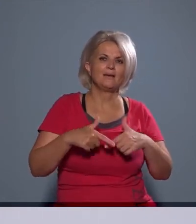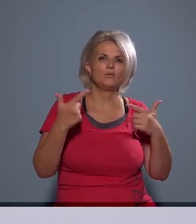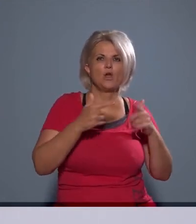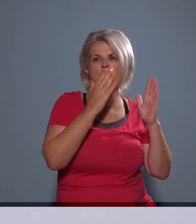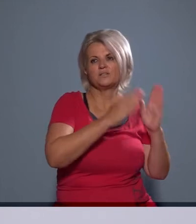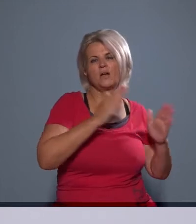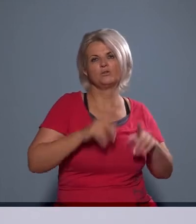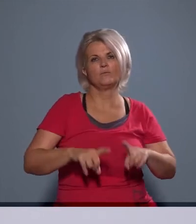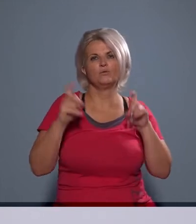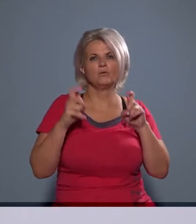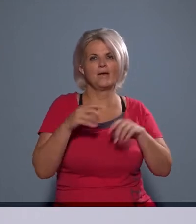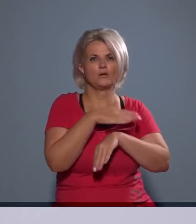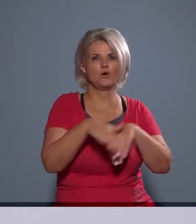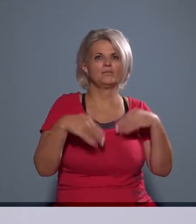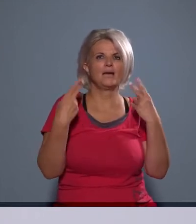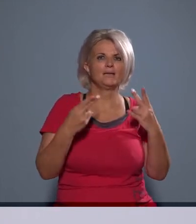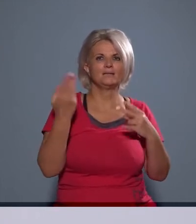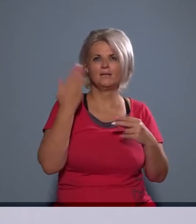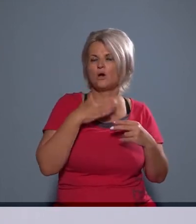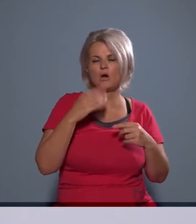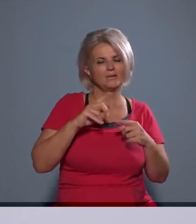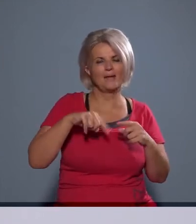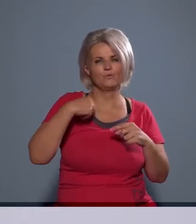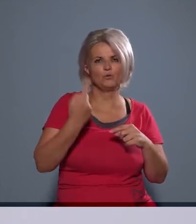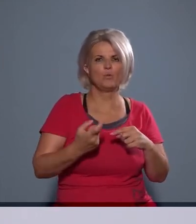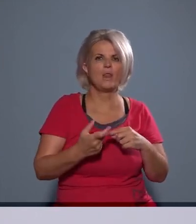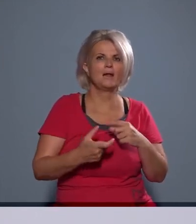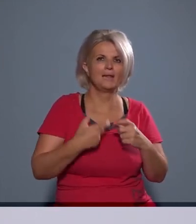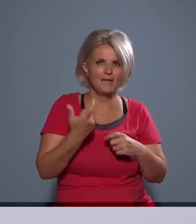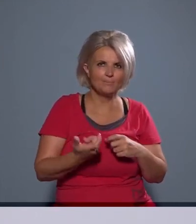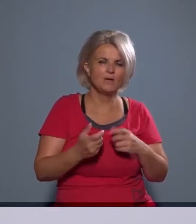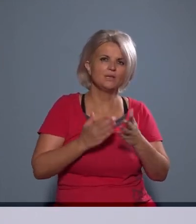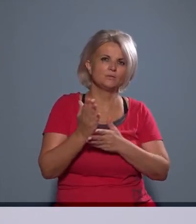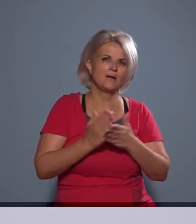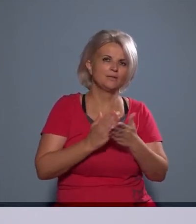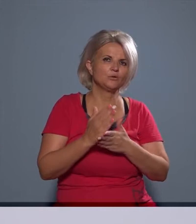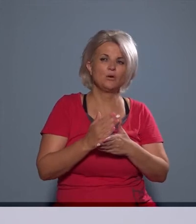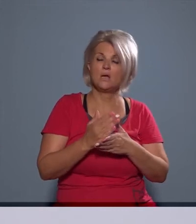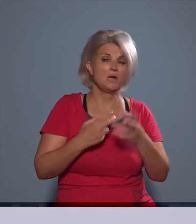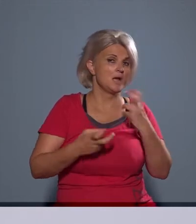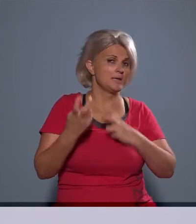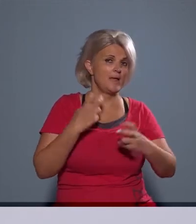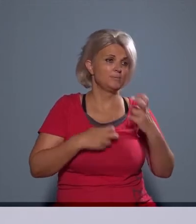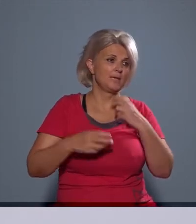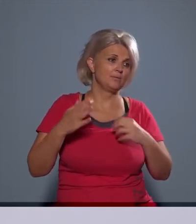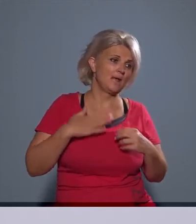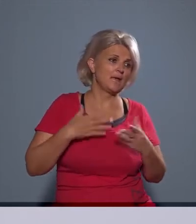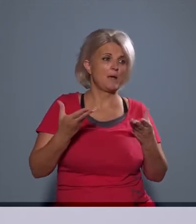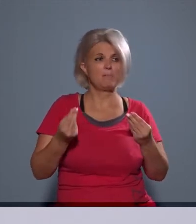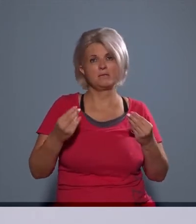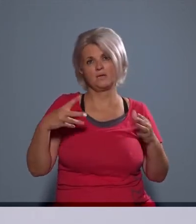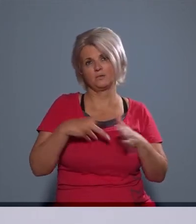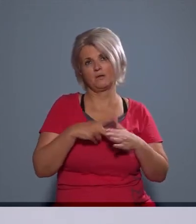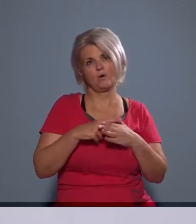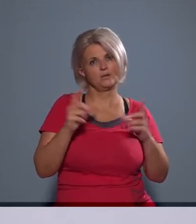függően vannak különböző ilyen határértékek, amelyet ha nem lép túl a szolgáltató, akkor nem számít az, hogy